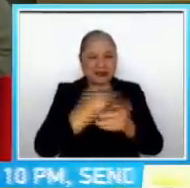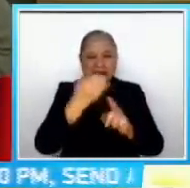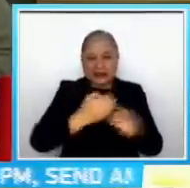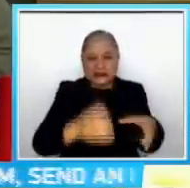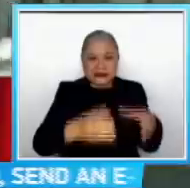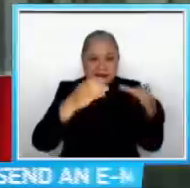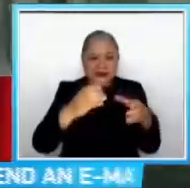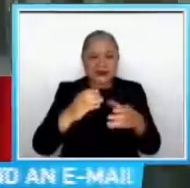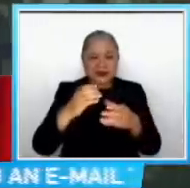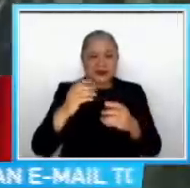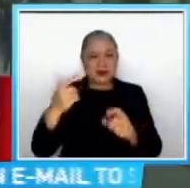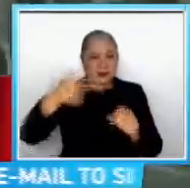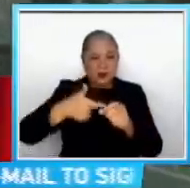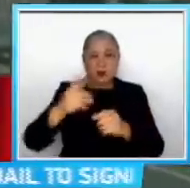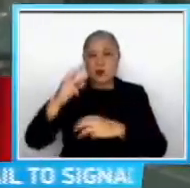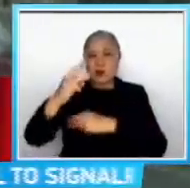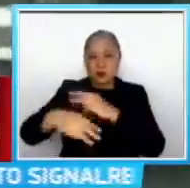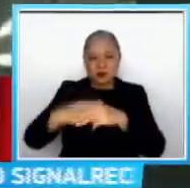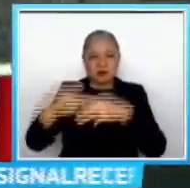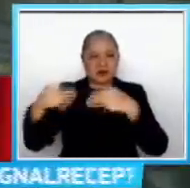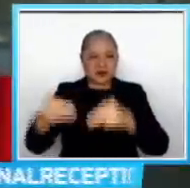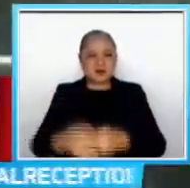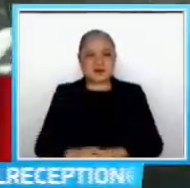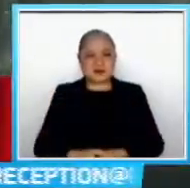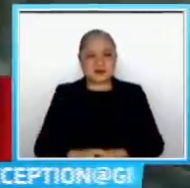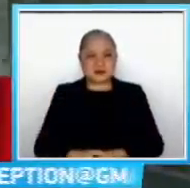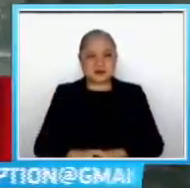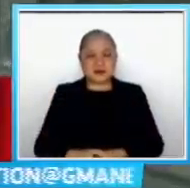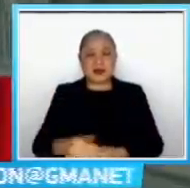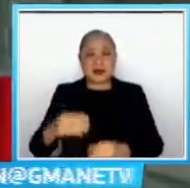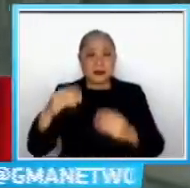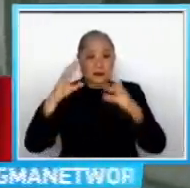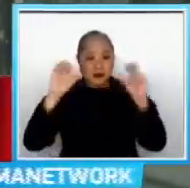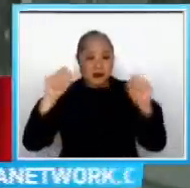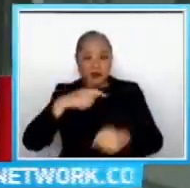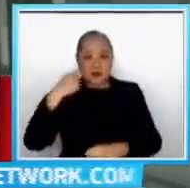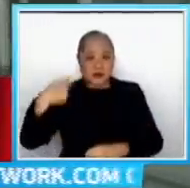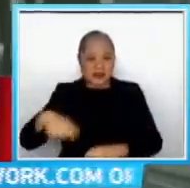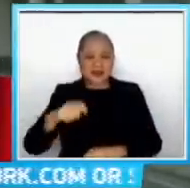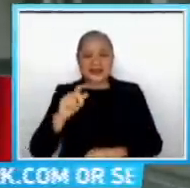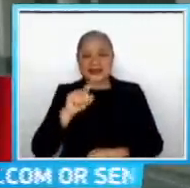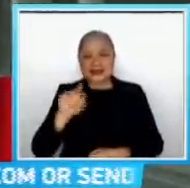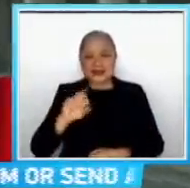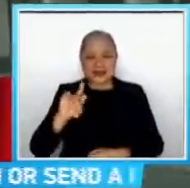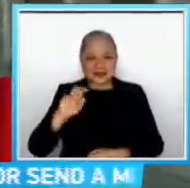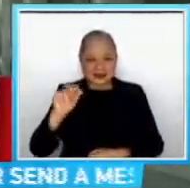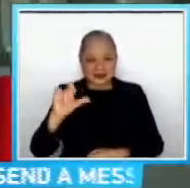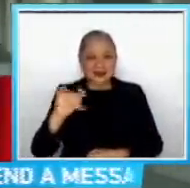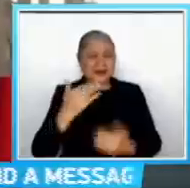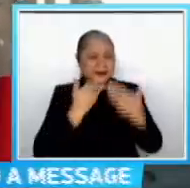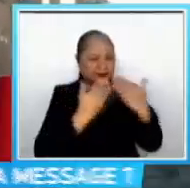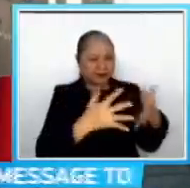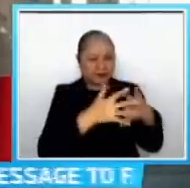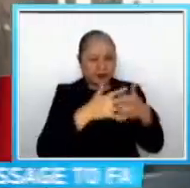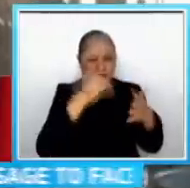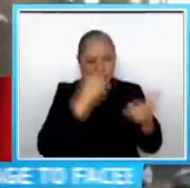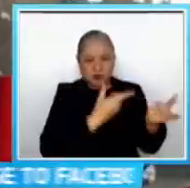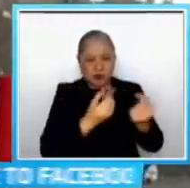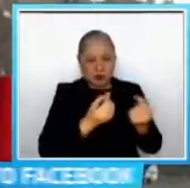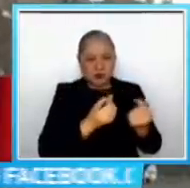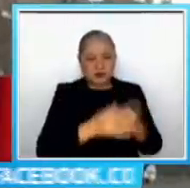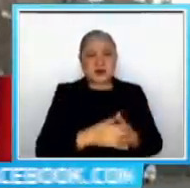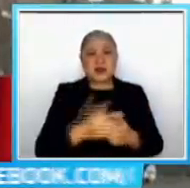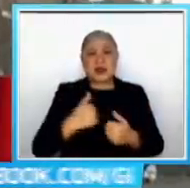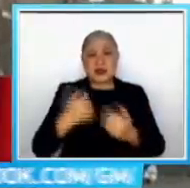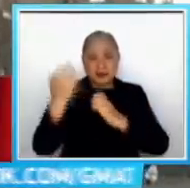sa world market Nagpasalamat naman si Ukraine President Vladimir Zelensky sa hakbang ng Amerika At tumaasa siyang susunod ang